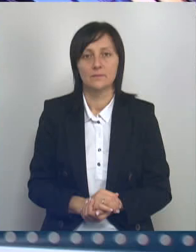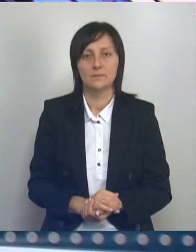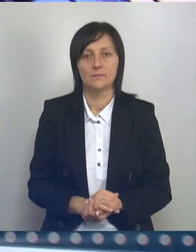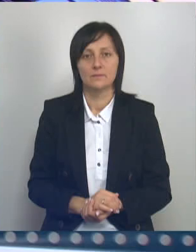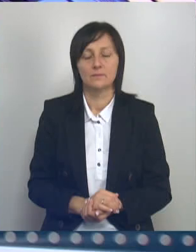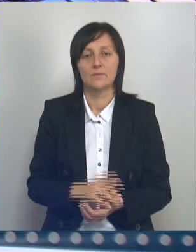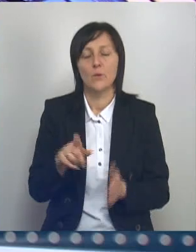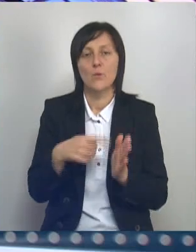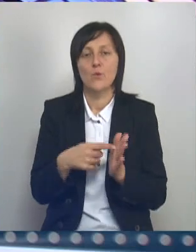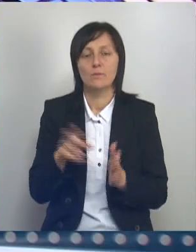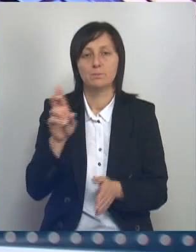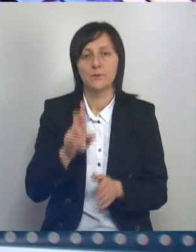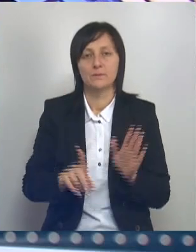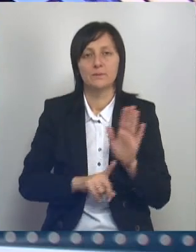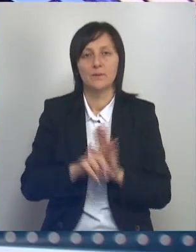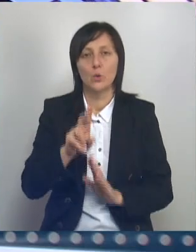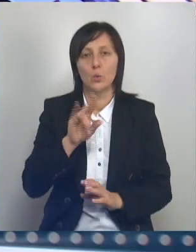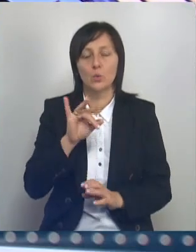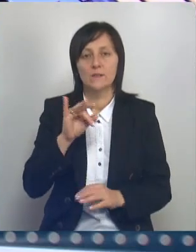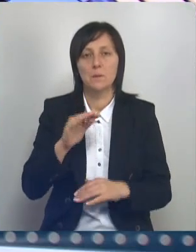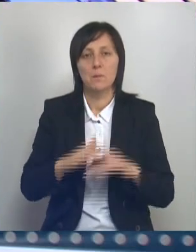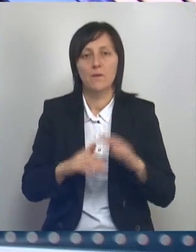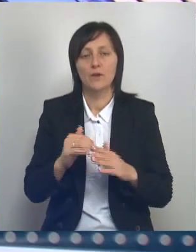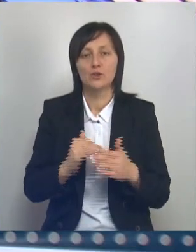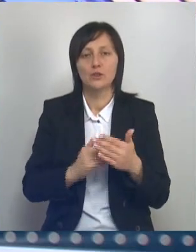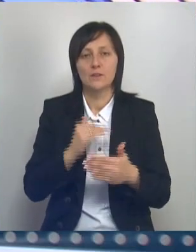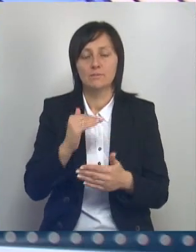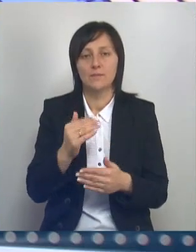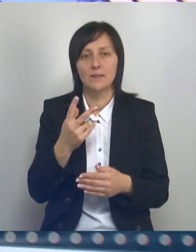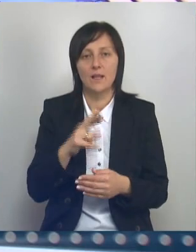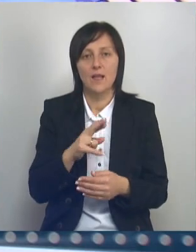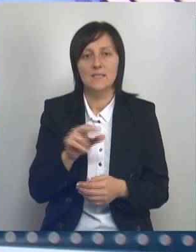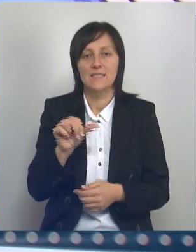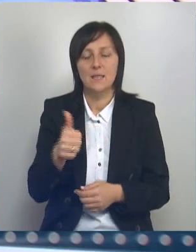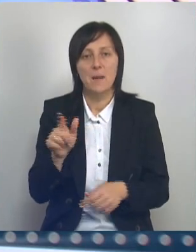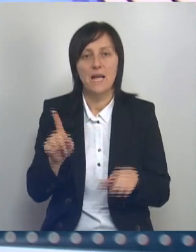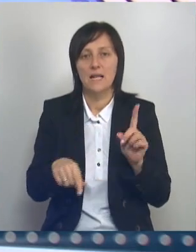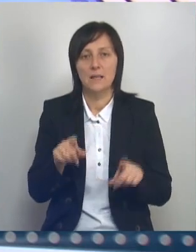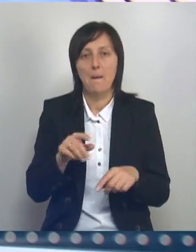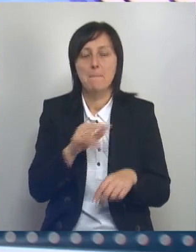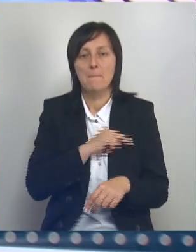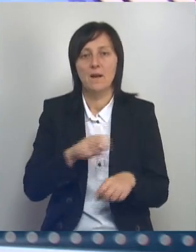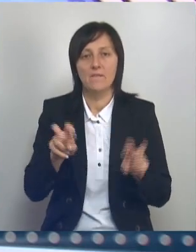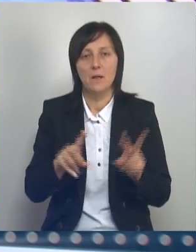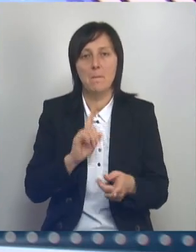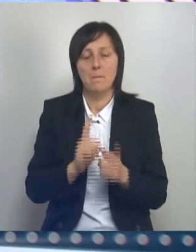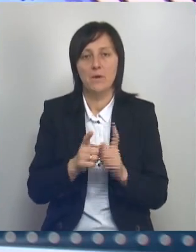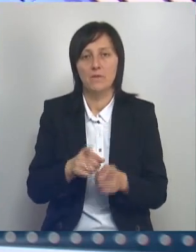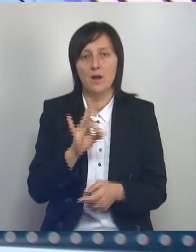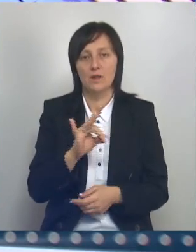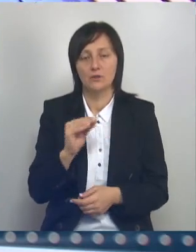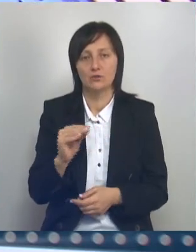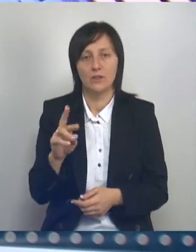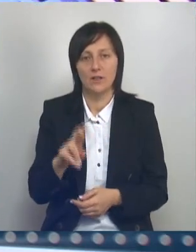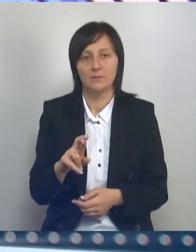В областной столице стартовали курсы повышения квалификации для представителей одной из самых редких профессий – переводчиков русского